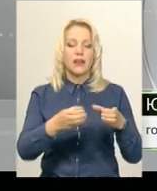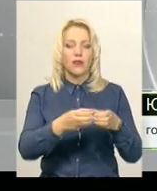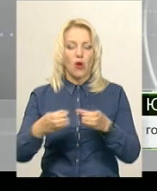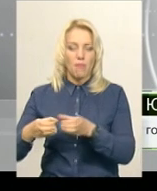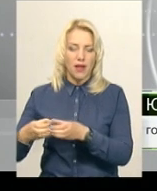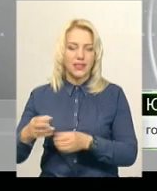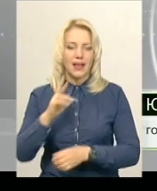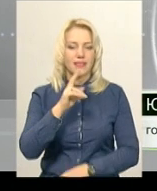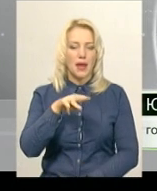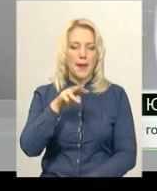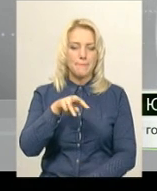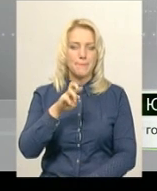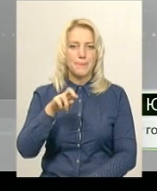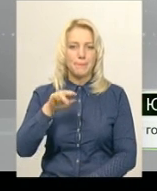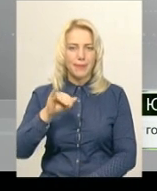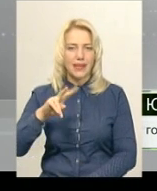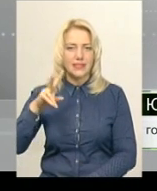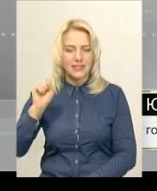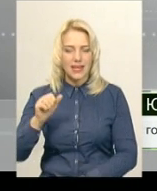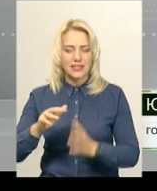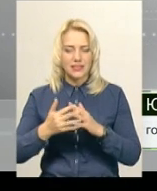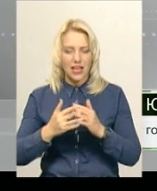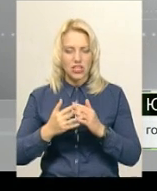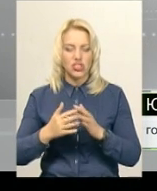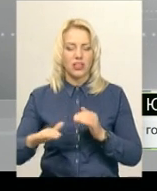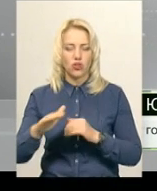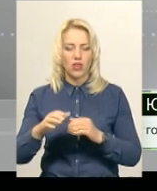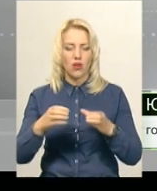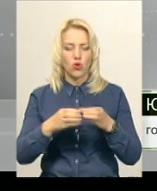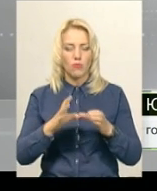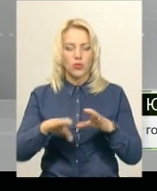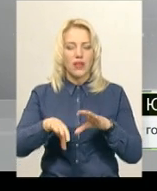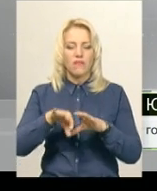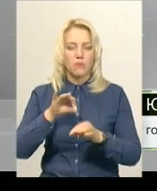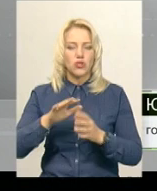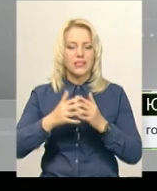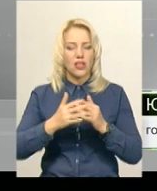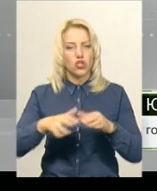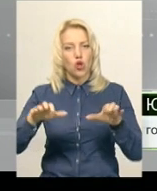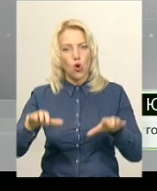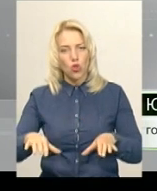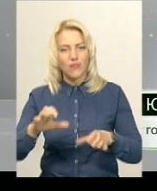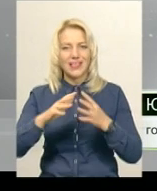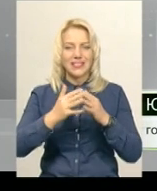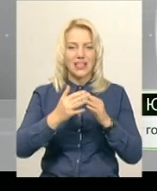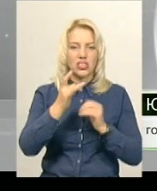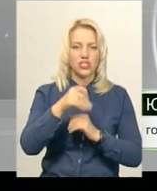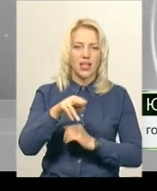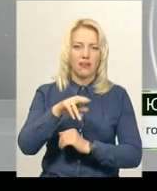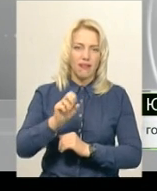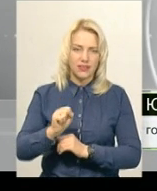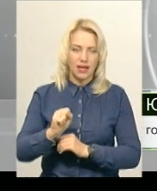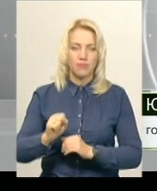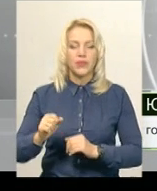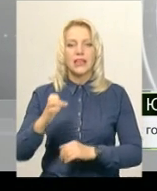Ямпільська селищна, територіальна громада. Будуть вибори селищного голови громади і селищної ради, об'єднані територіальної